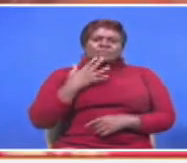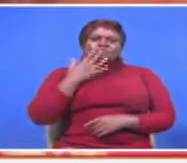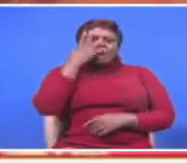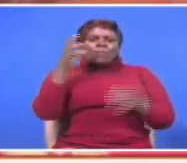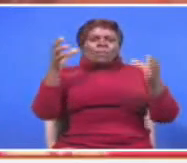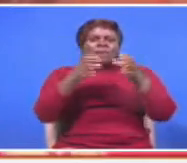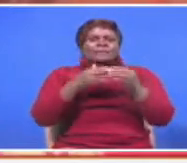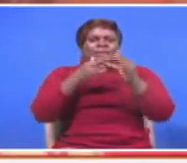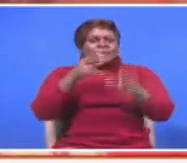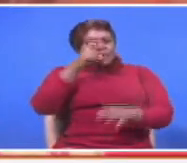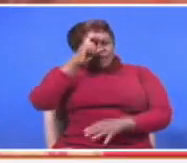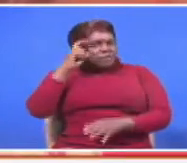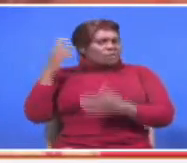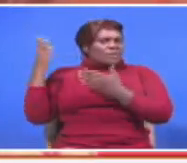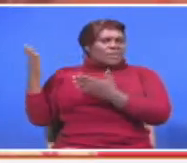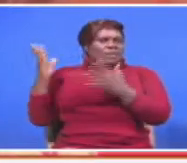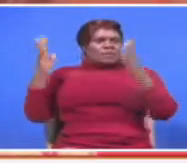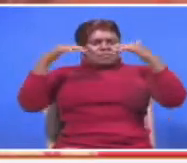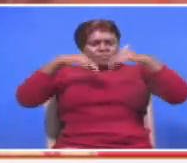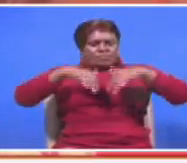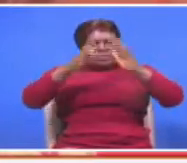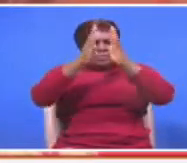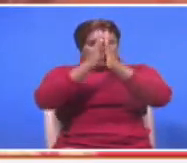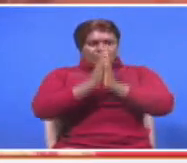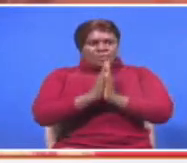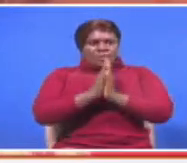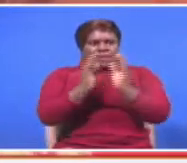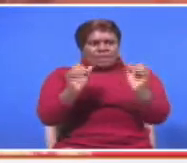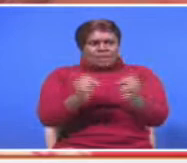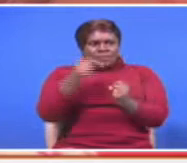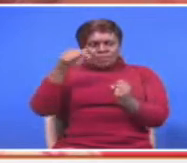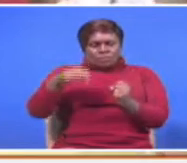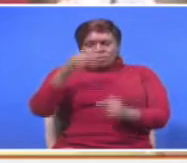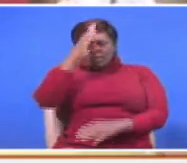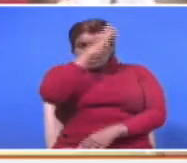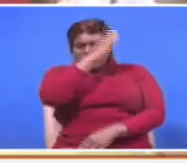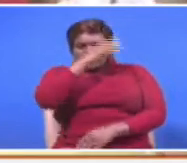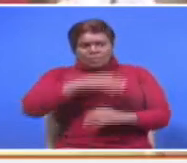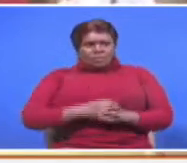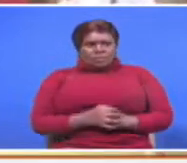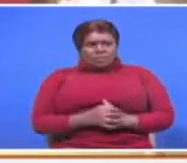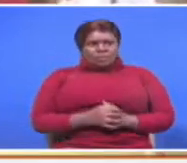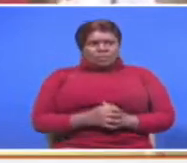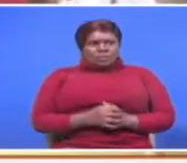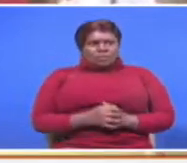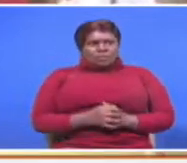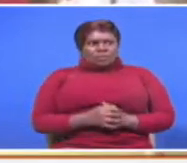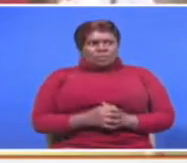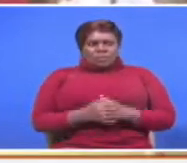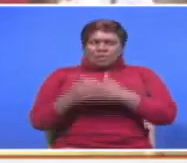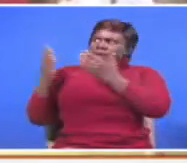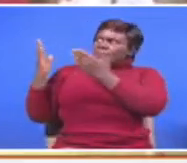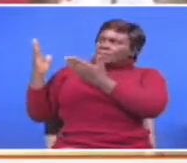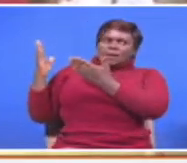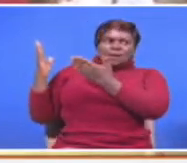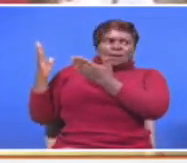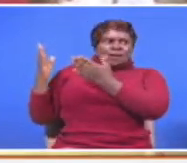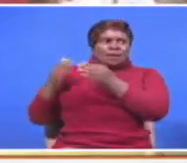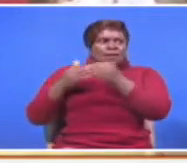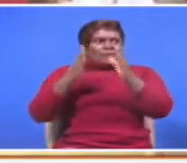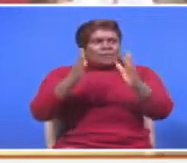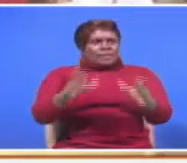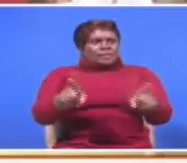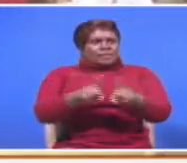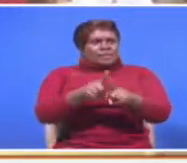Kenya Mathakarua, wali hudhuria misa hiyo, iliofanyika leo adhuhuri. Hapa, vinarahauna